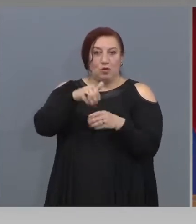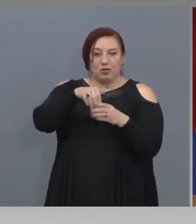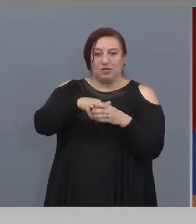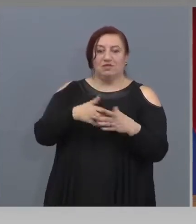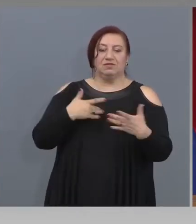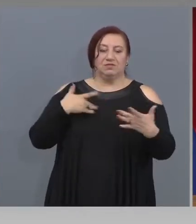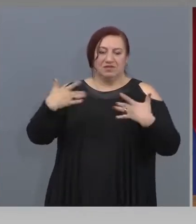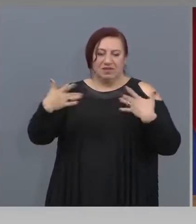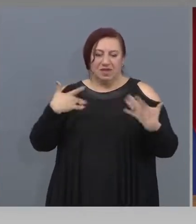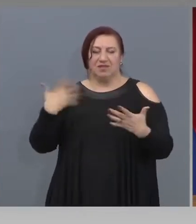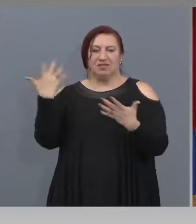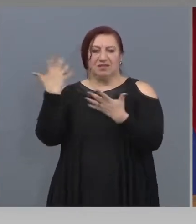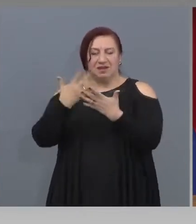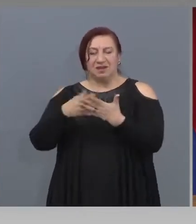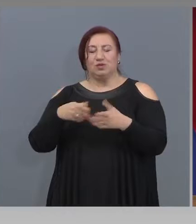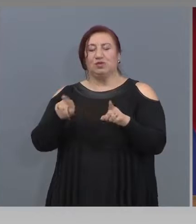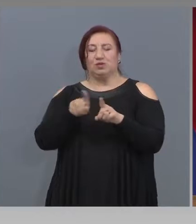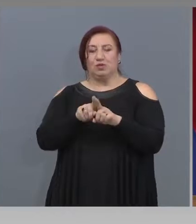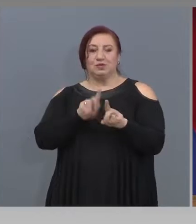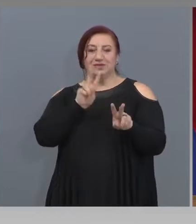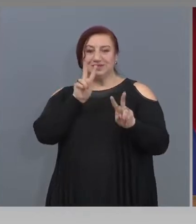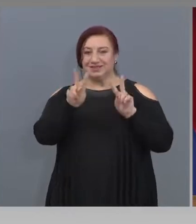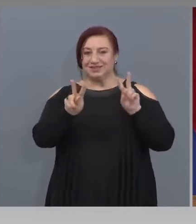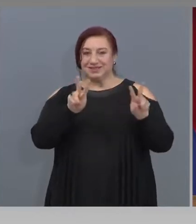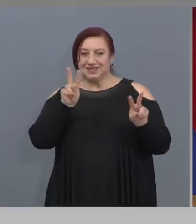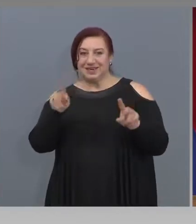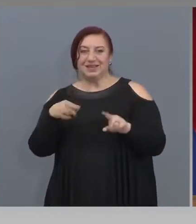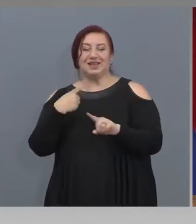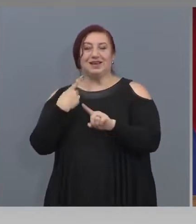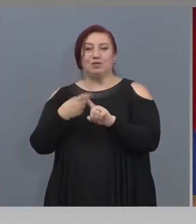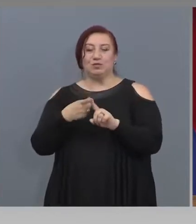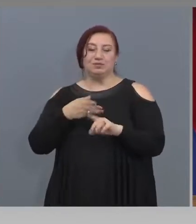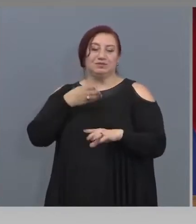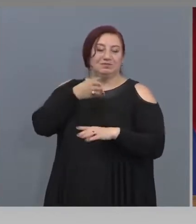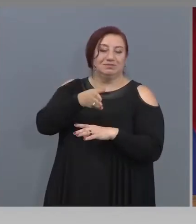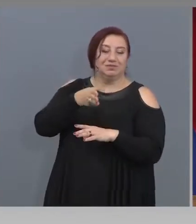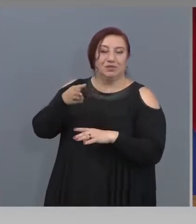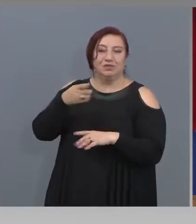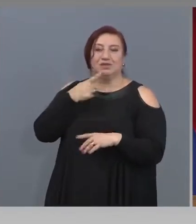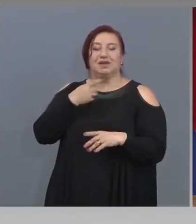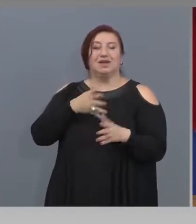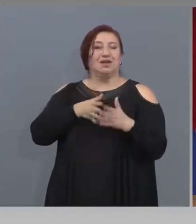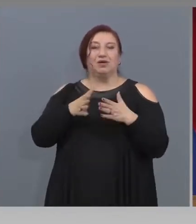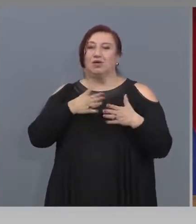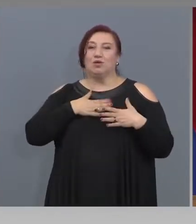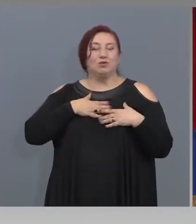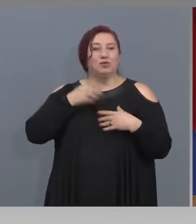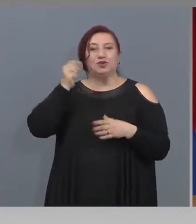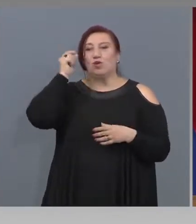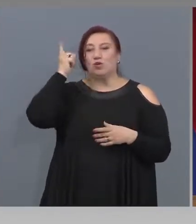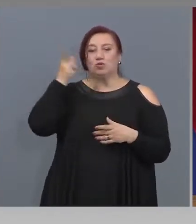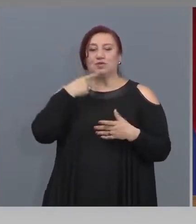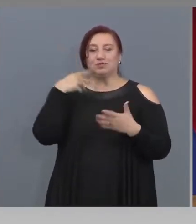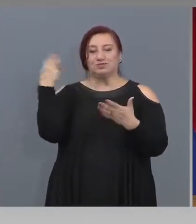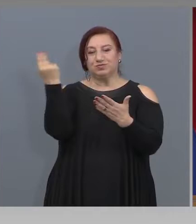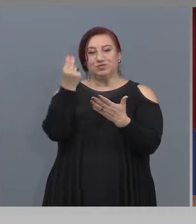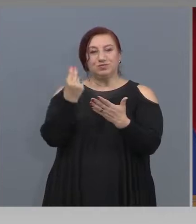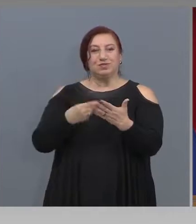зрителите, посетителите и хората, обичащи културата и изкуството.